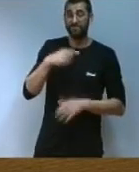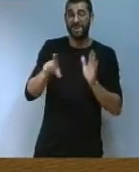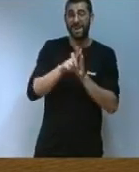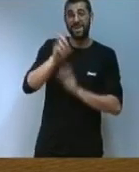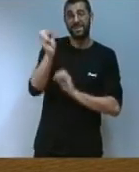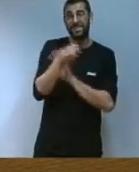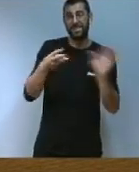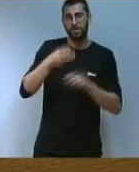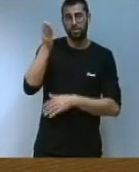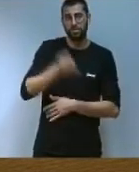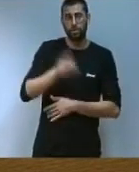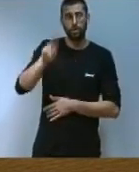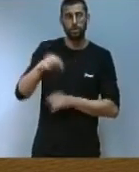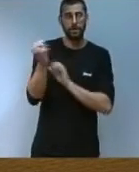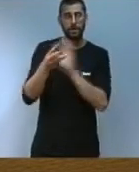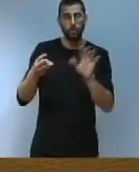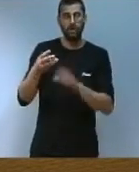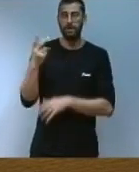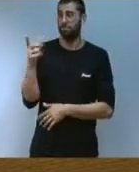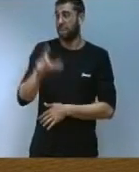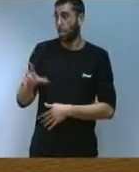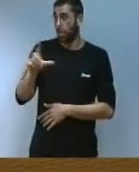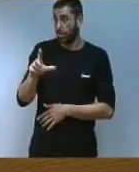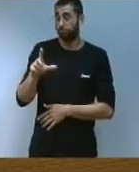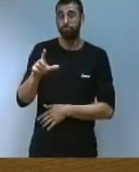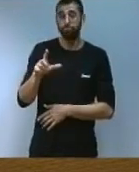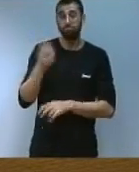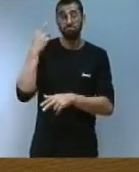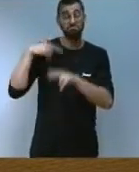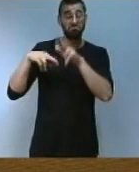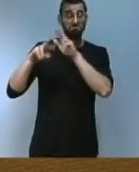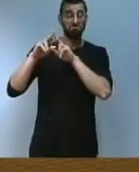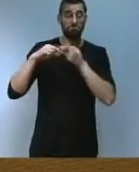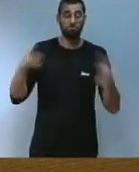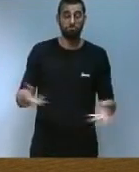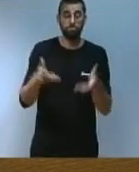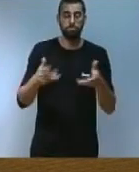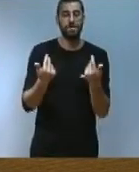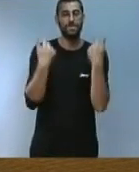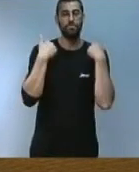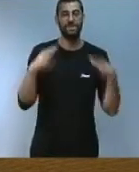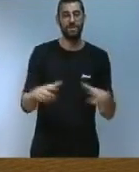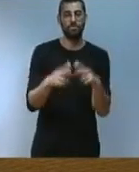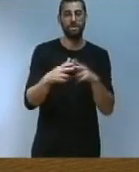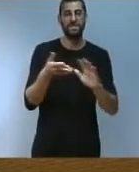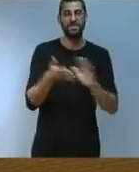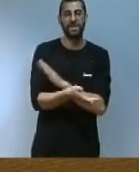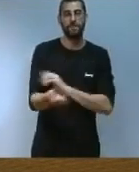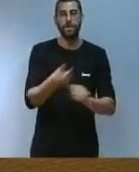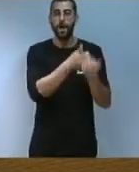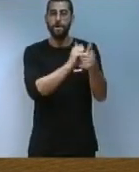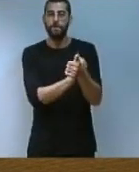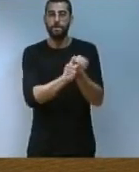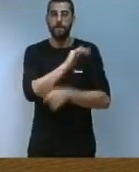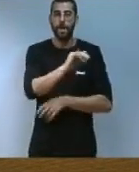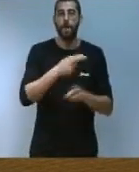-2018 de 13 de juliol de la Generalitat per al foment de la responsabilitat social s'estableix un marc de referència en la consolidació de